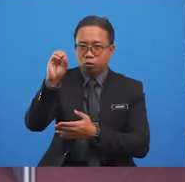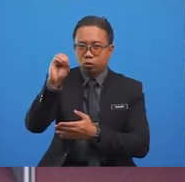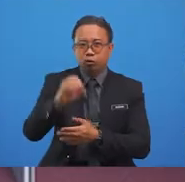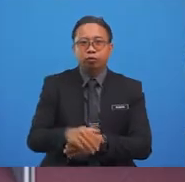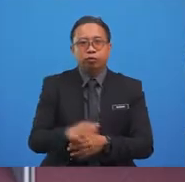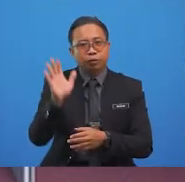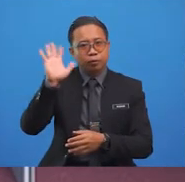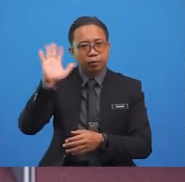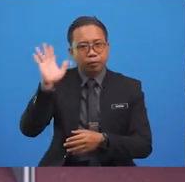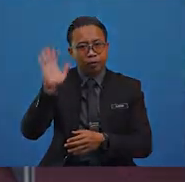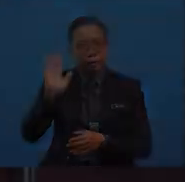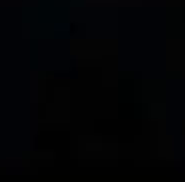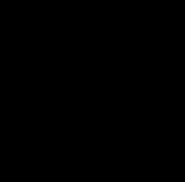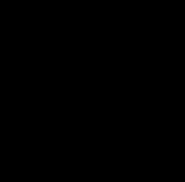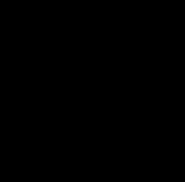Bye.